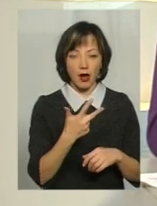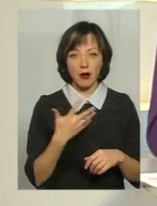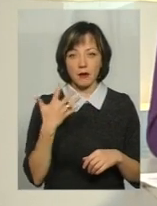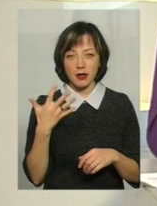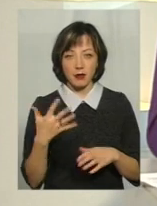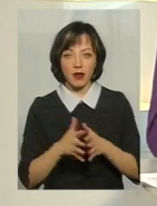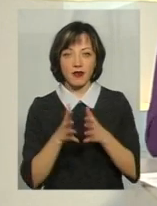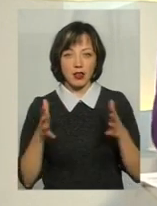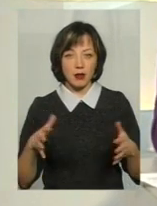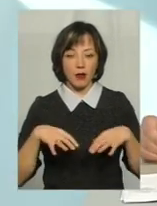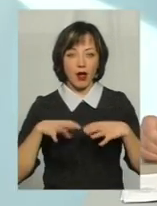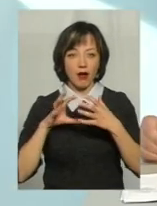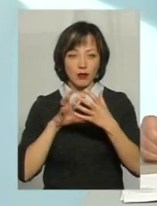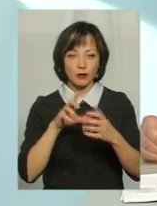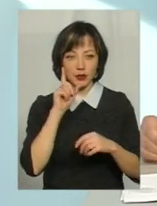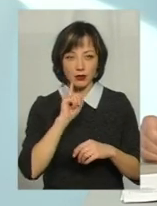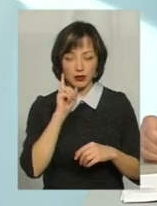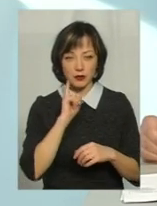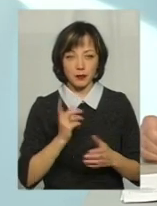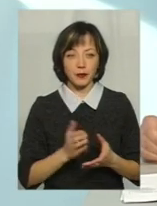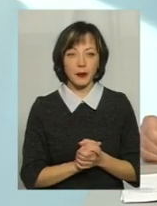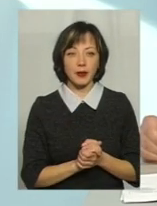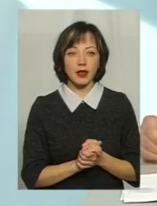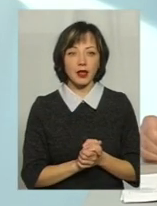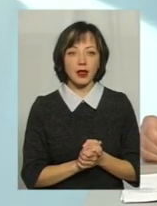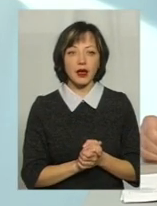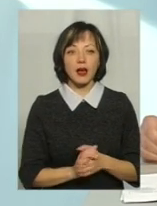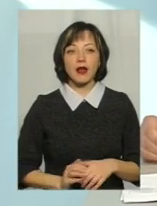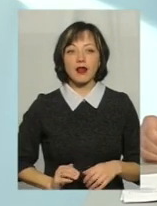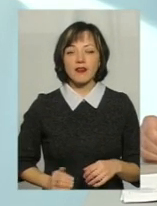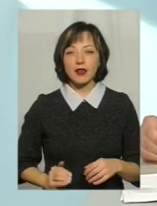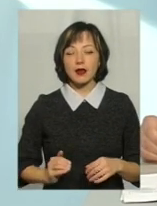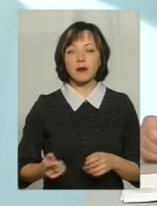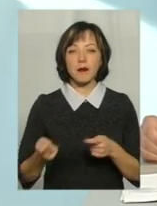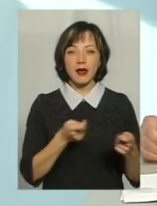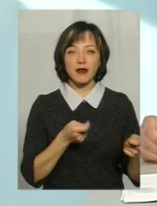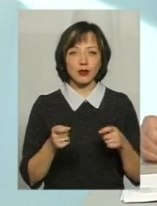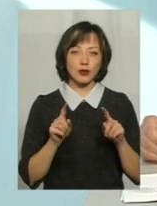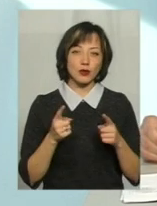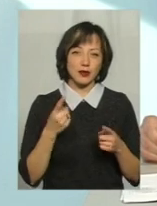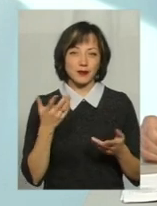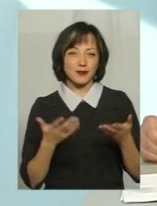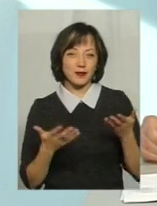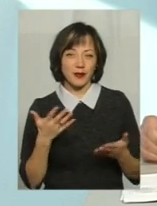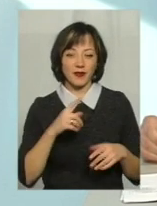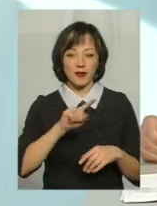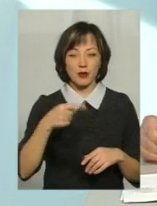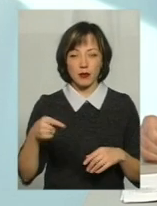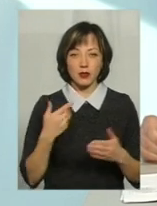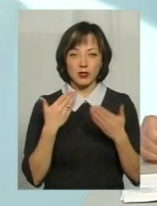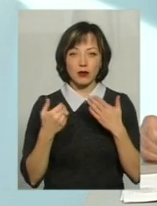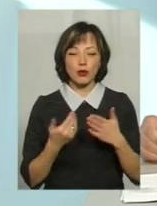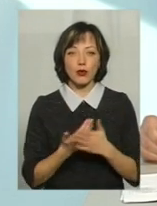'ятьма великогабаритними. І знову тимчасово, і на рік. Ви знаєте, перевізники дуже скептично до наших вимог ставилися щодо нових